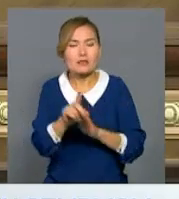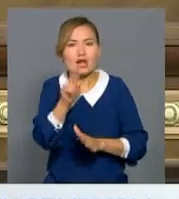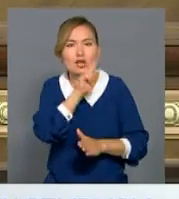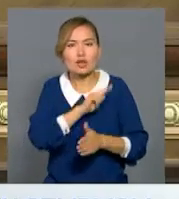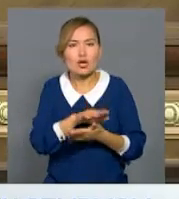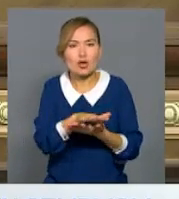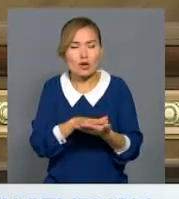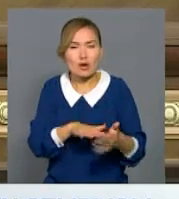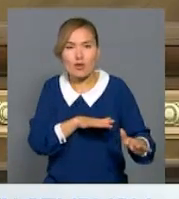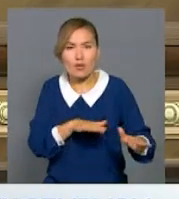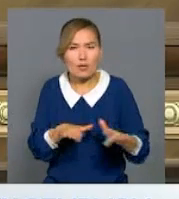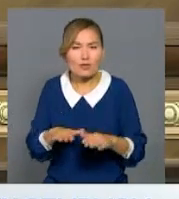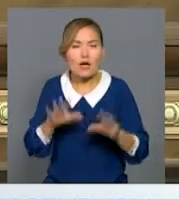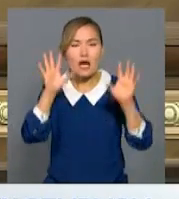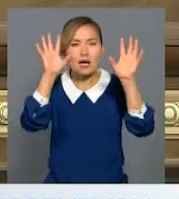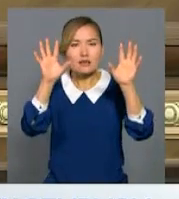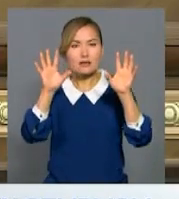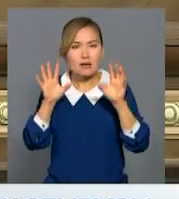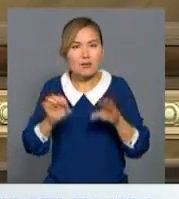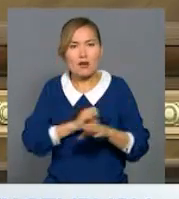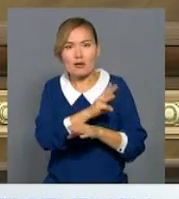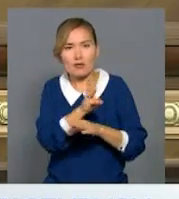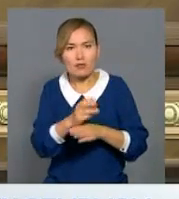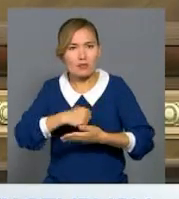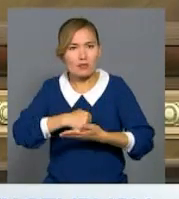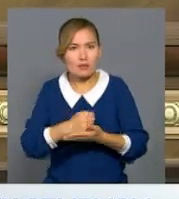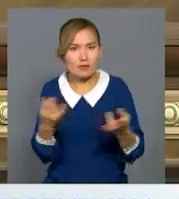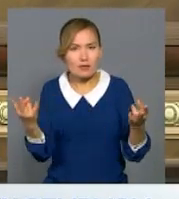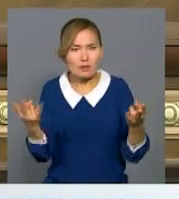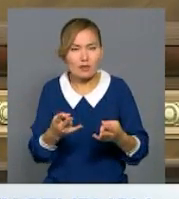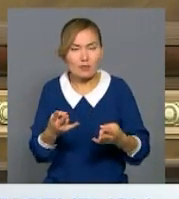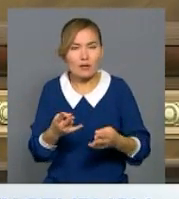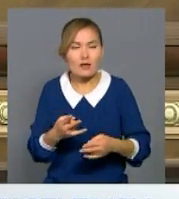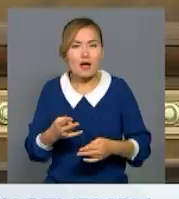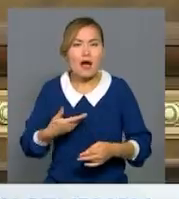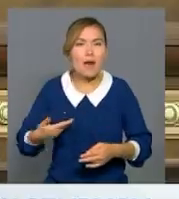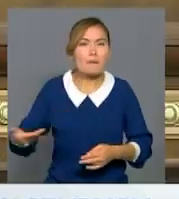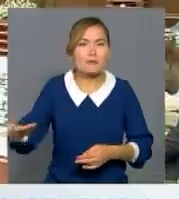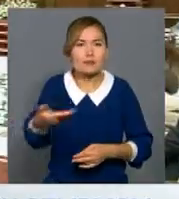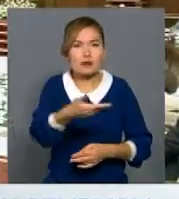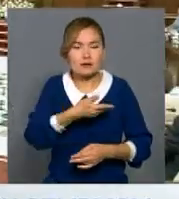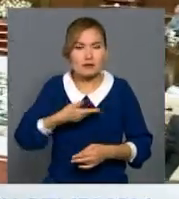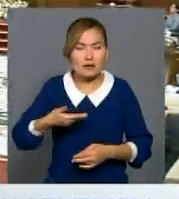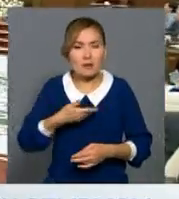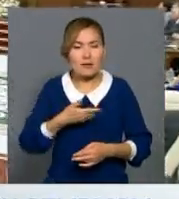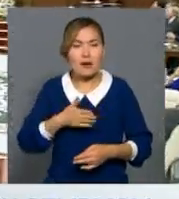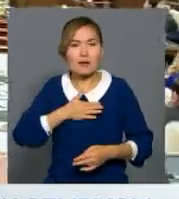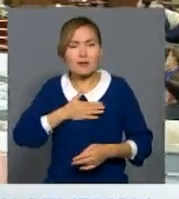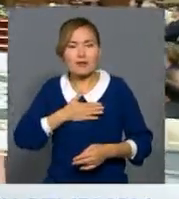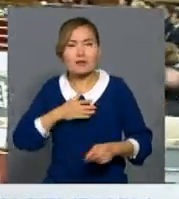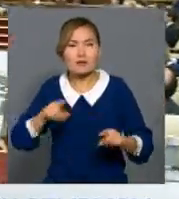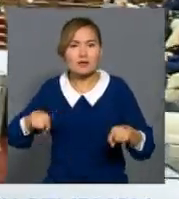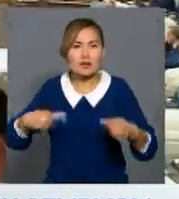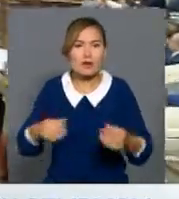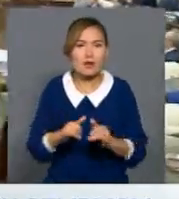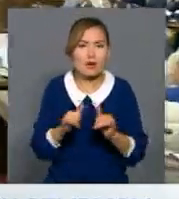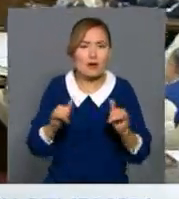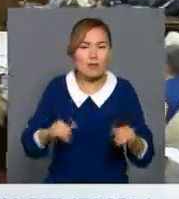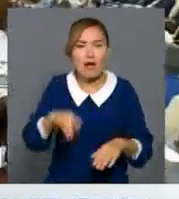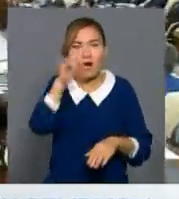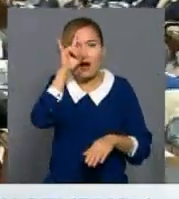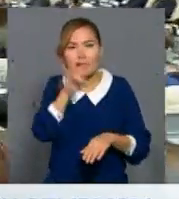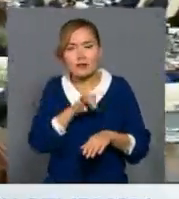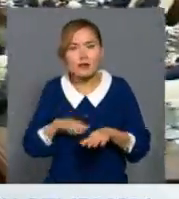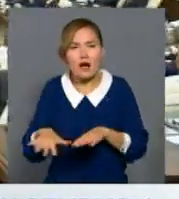заңынамалық қамтамасыз етін қажет бәрімізге. Сонда яқы жан жақты жанғырудың мәнімен мақсатын елге жетет